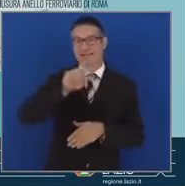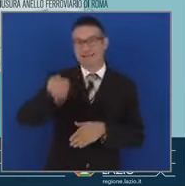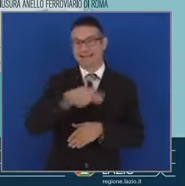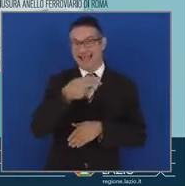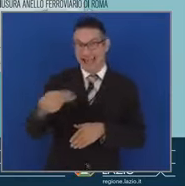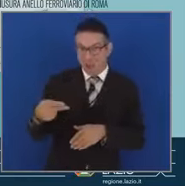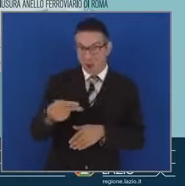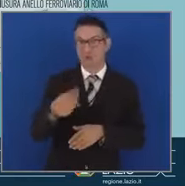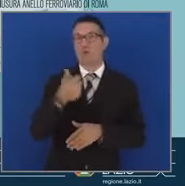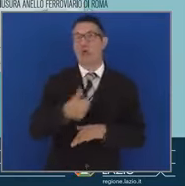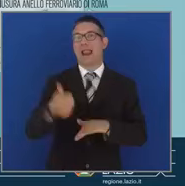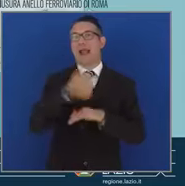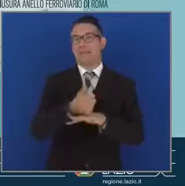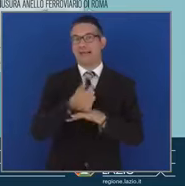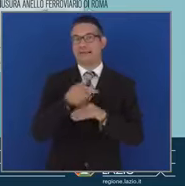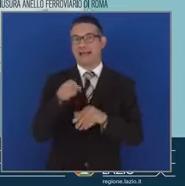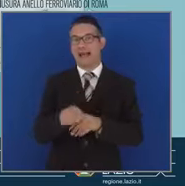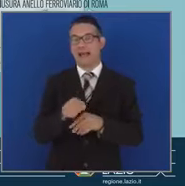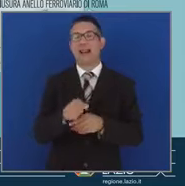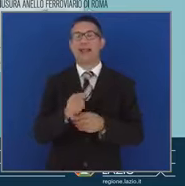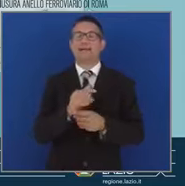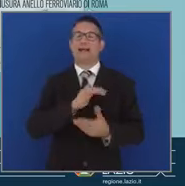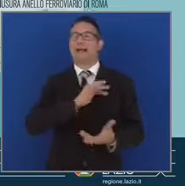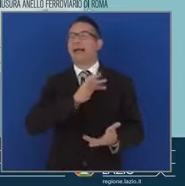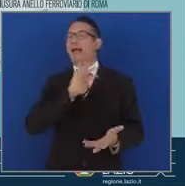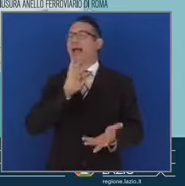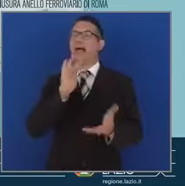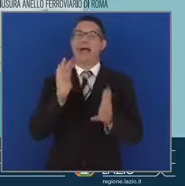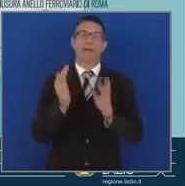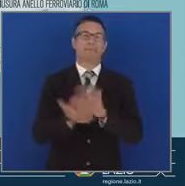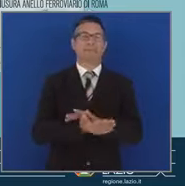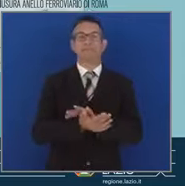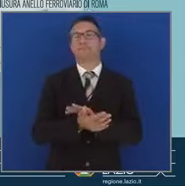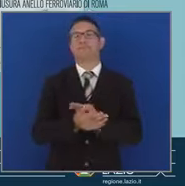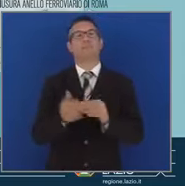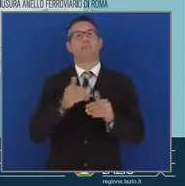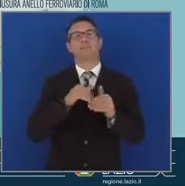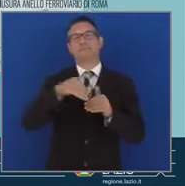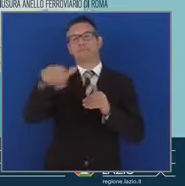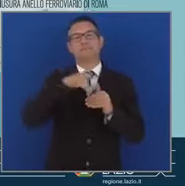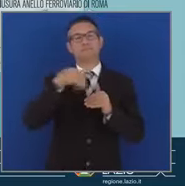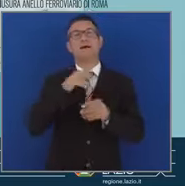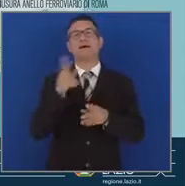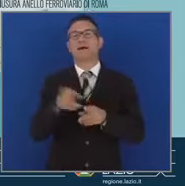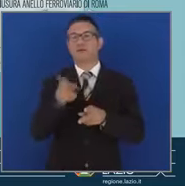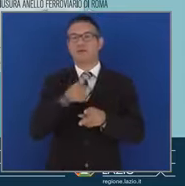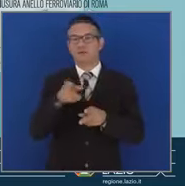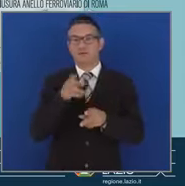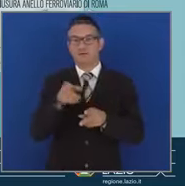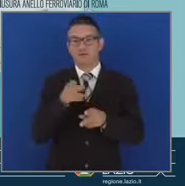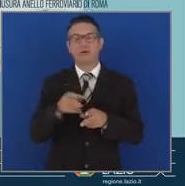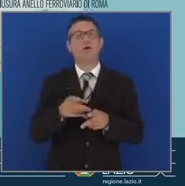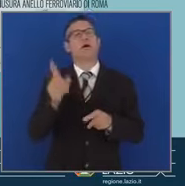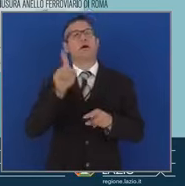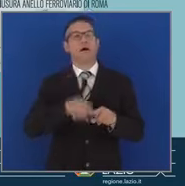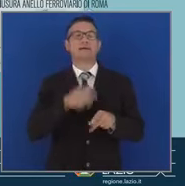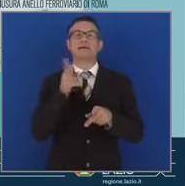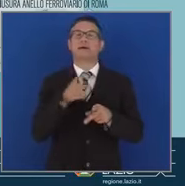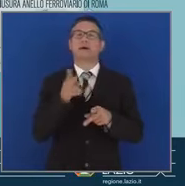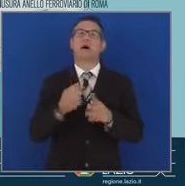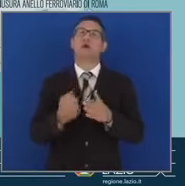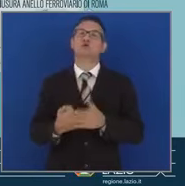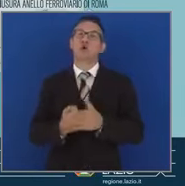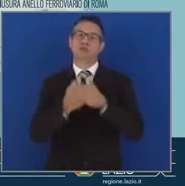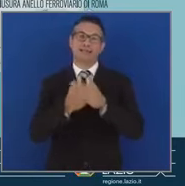rivoluzioneranno la mobilità nella capitale non solo su ferro ma in realtà la mobilità sostenibile. Mi